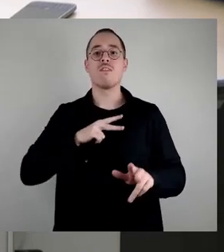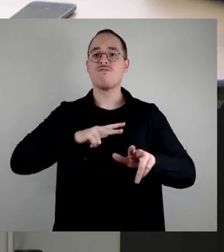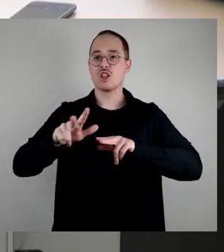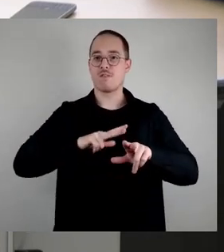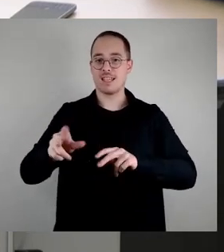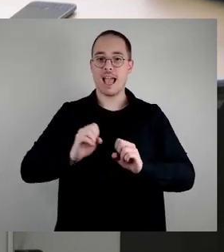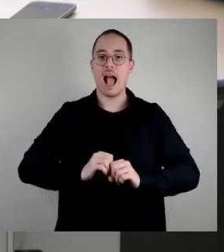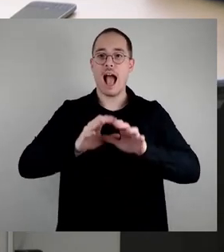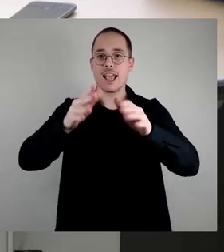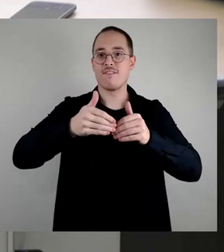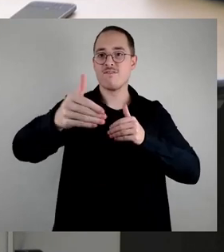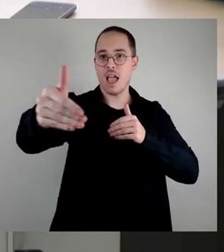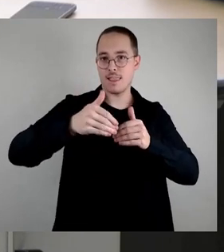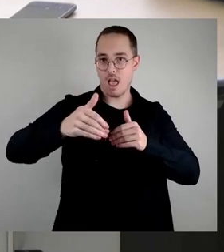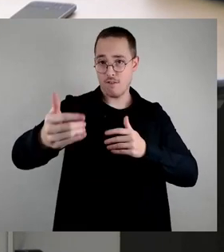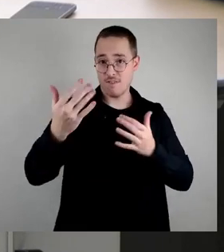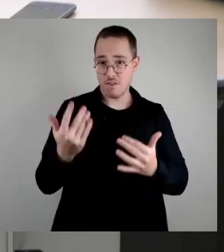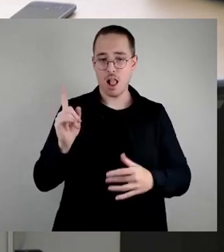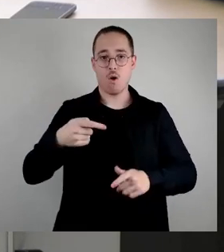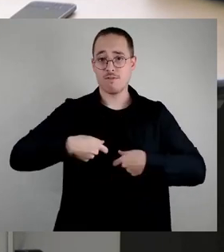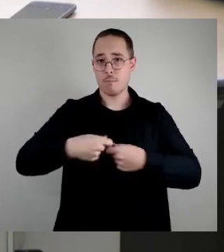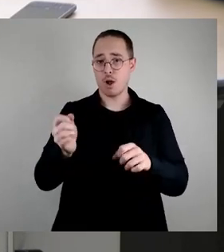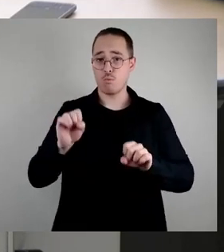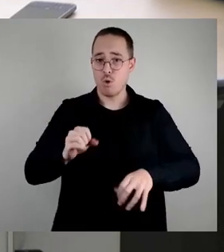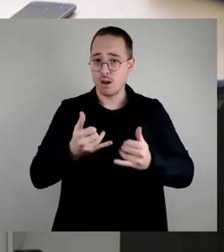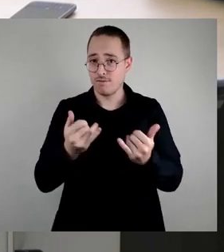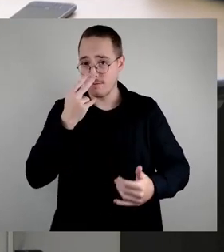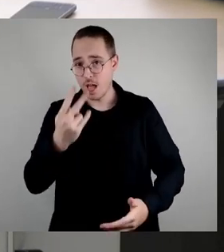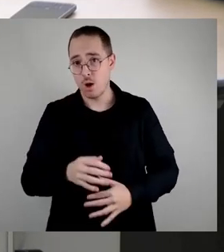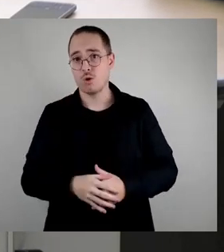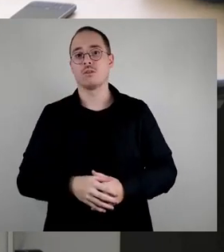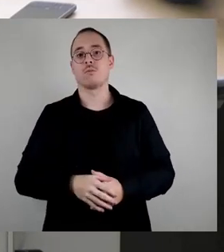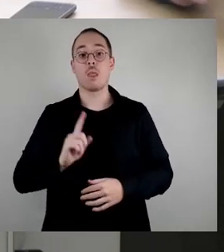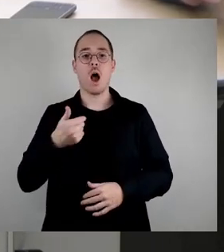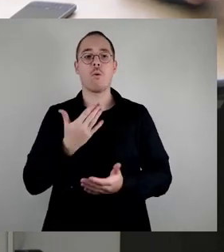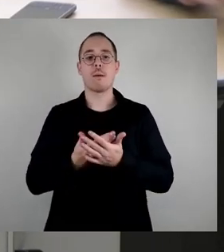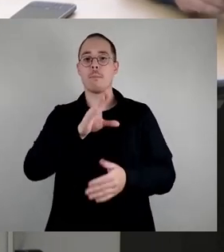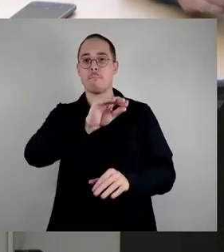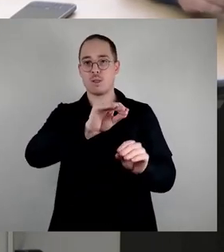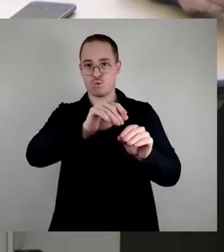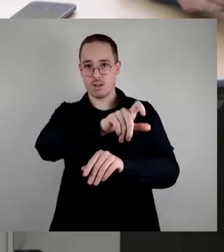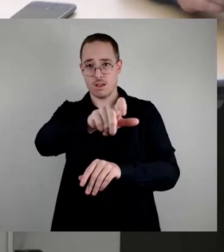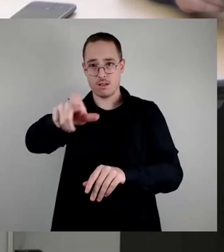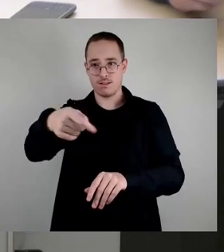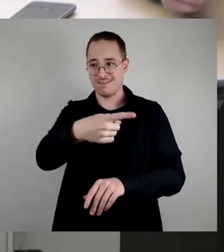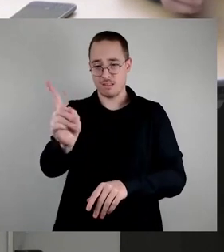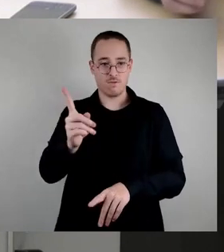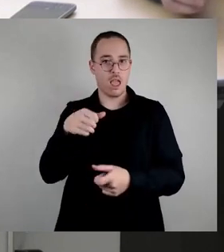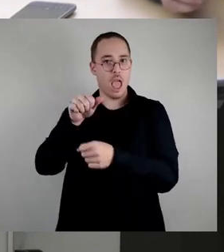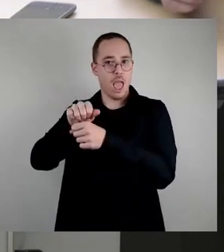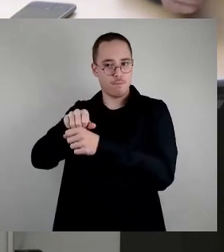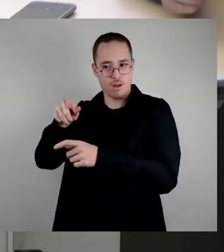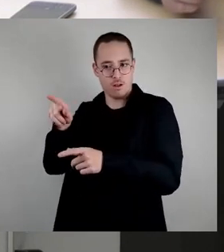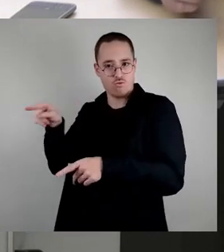prüfen, wie damit eine Erleichterung für die Nutzer bei der Kommunikation mit den Ämtern der Landeshauptstadt Dresden geschaffen